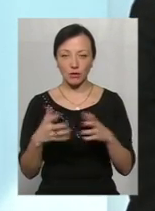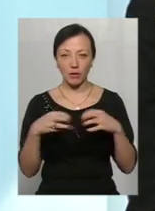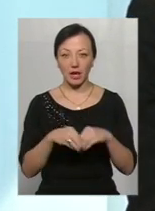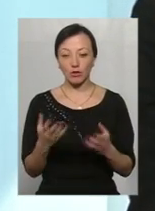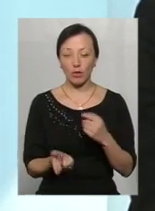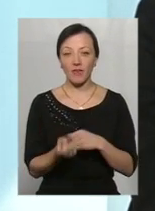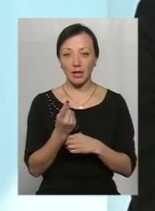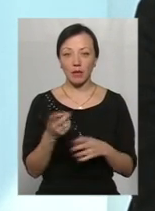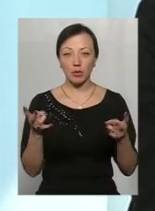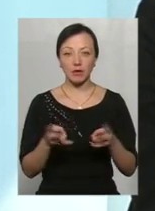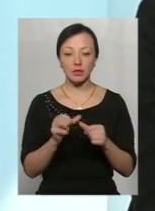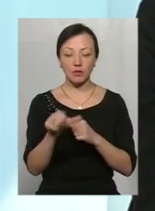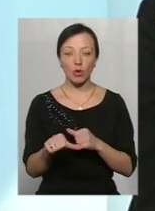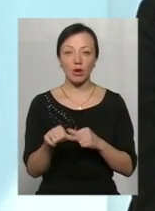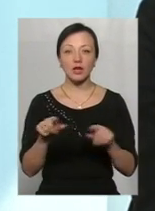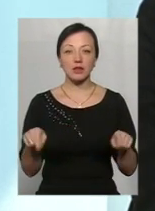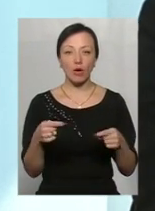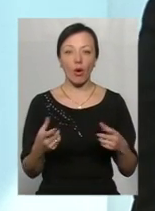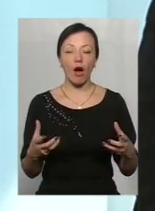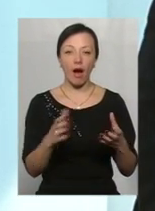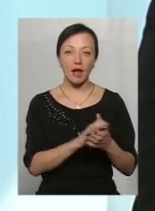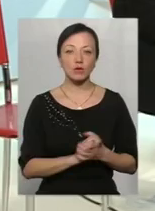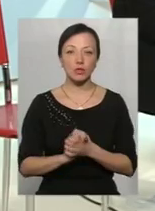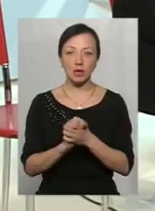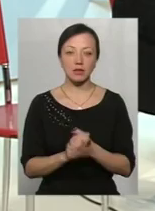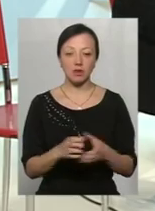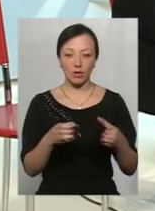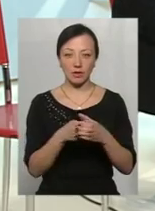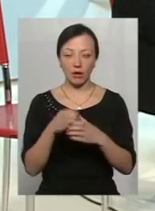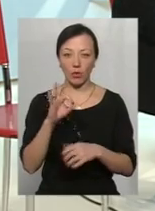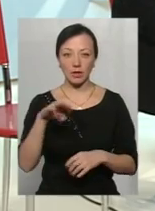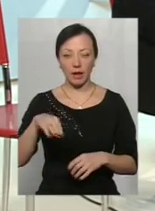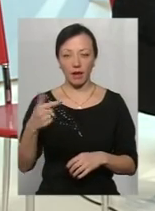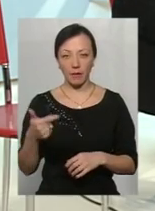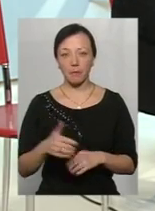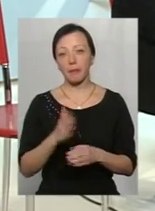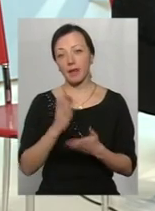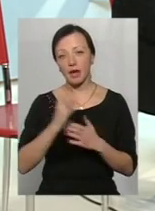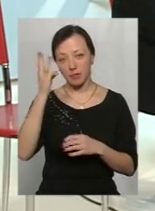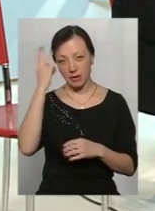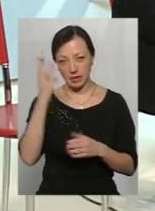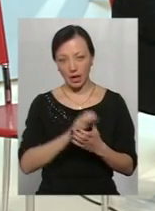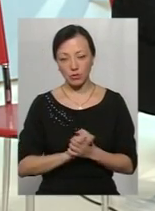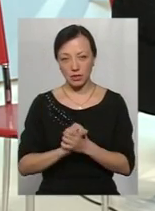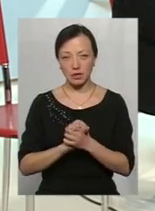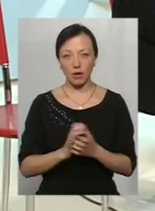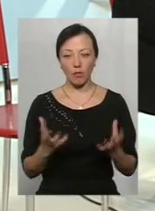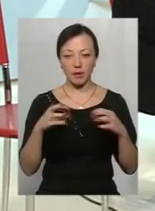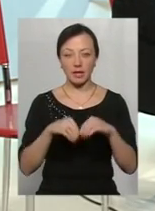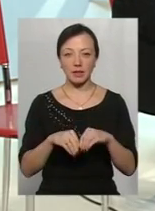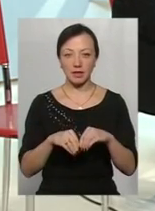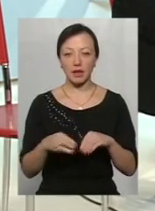потреба створення окремої асоціації об'єднаних громад, об'єдналися об'єднані громади. Є Хмельницька асоціація об'єднаних громад